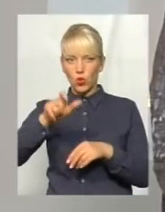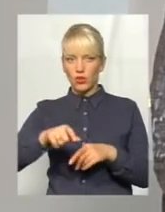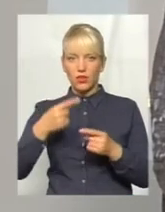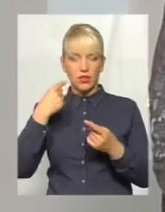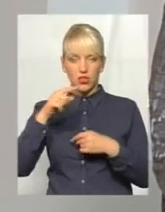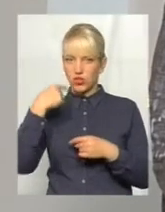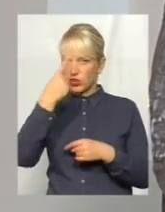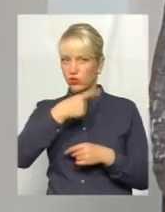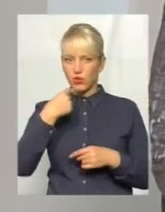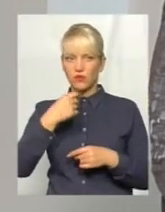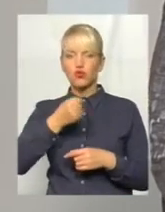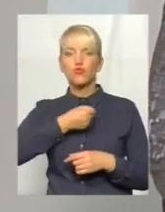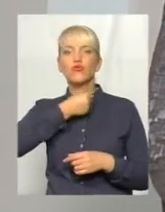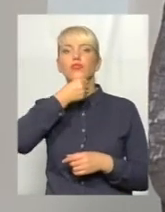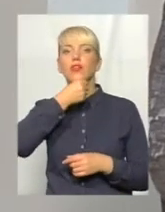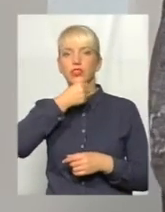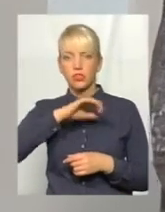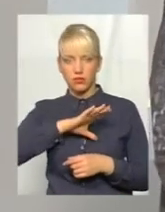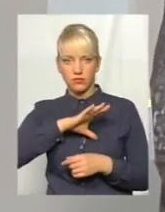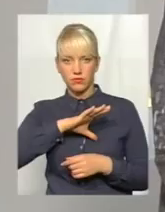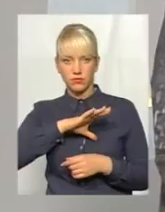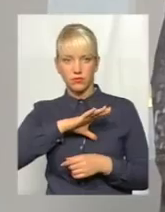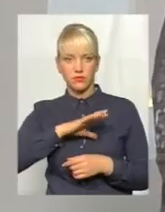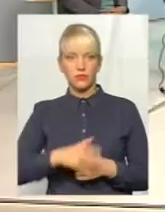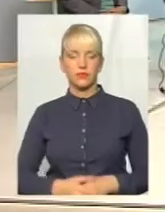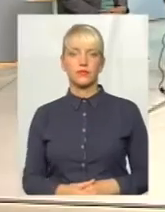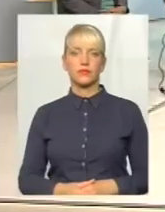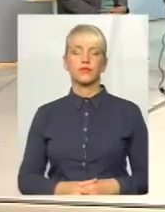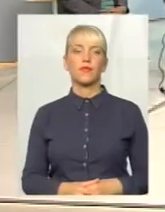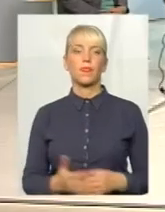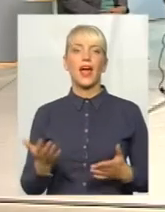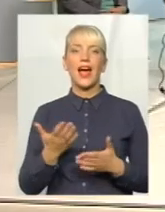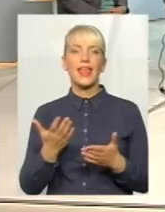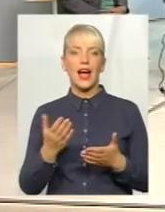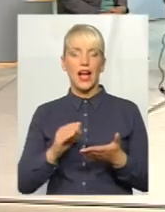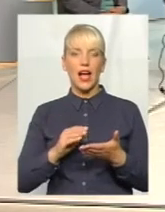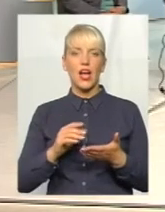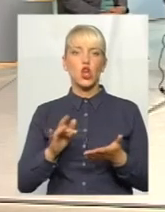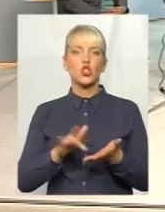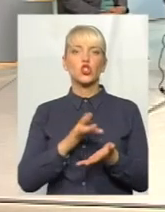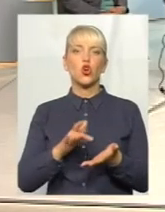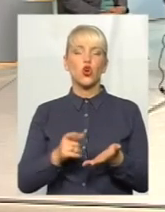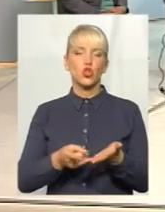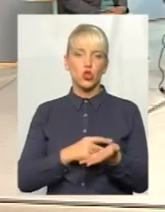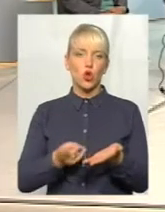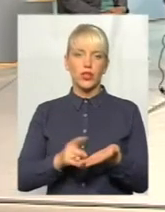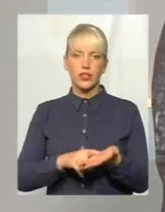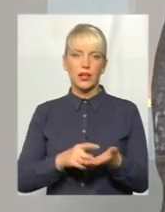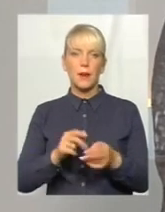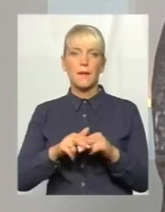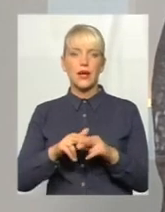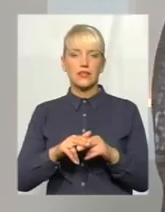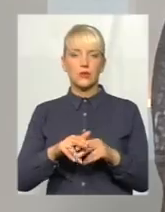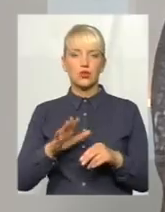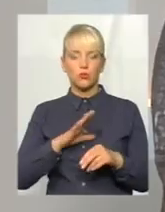зовнішності і старша по віку. Яка сторінка паспорта відсканована? Перша. Перша? Так. Ваш